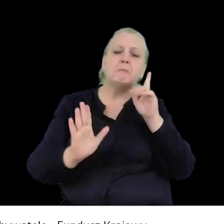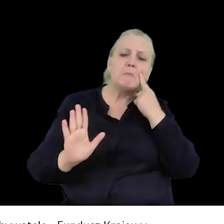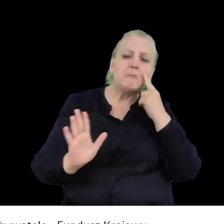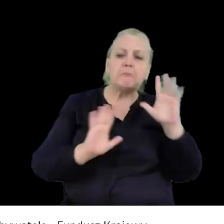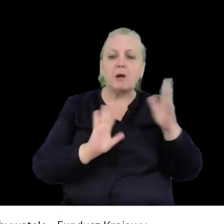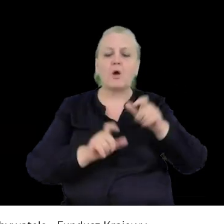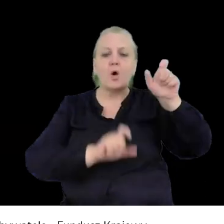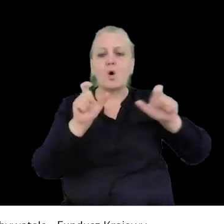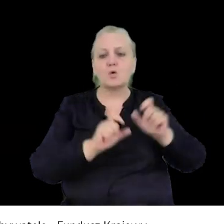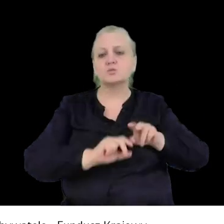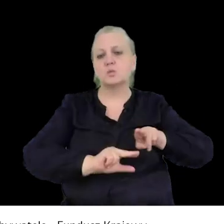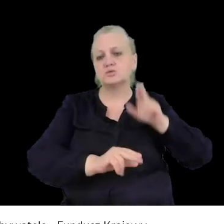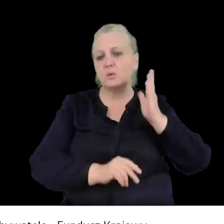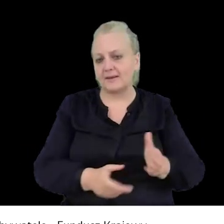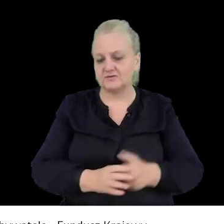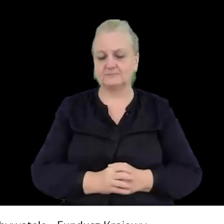uczestniczyło.